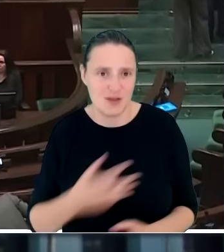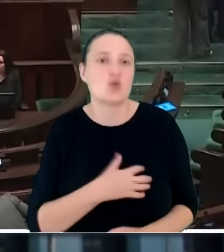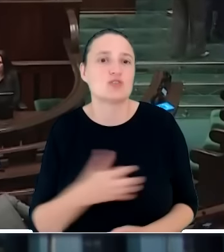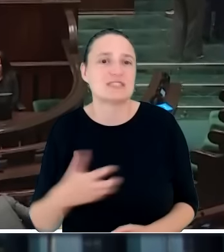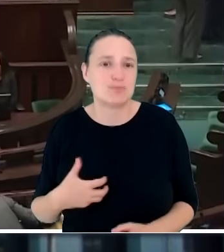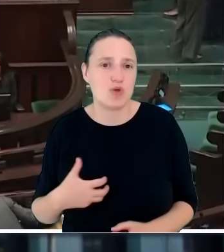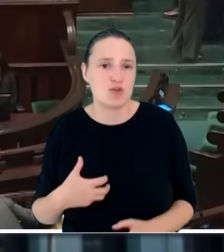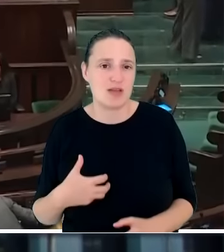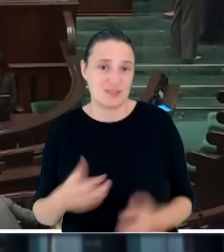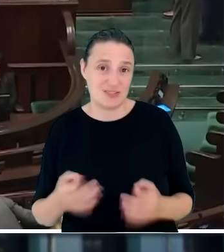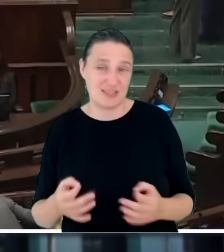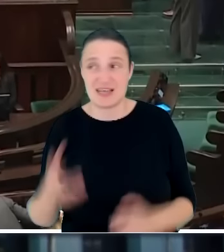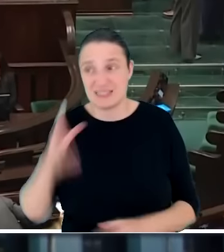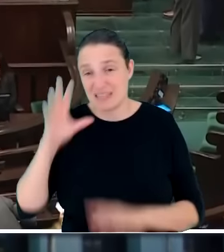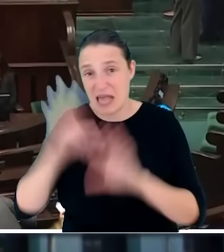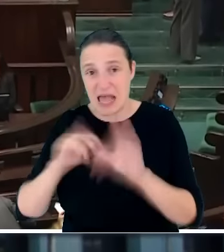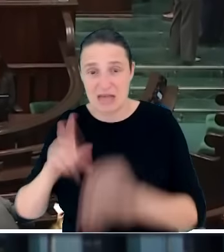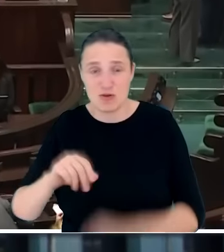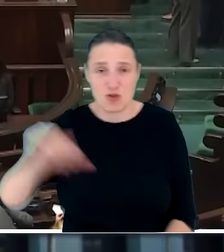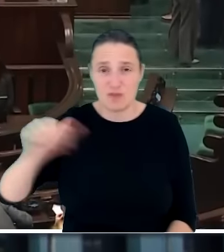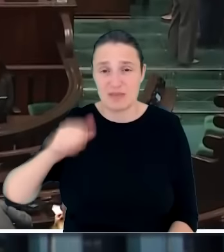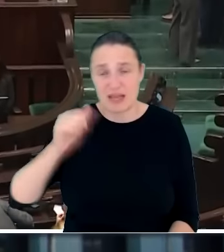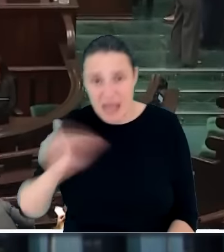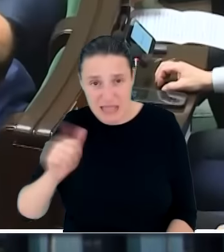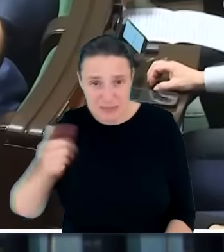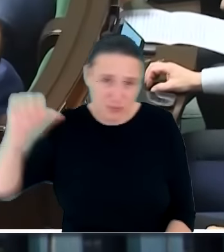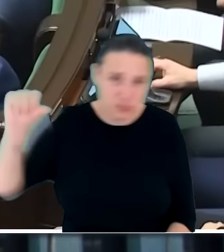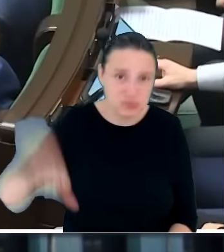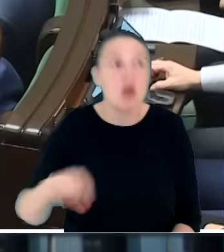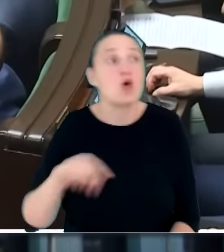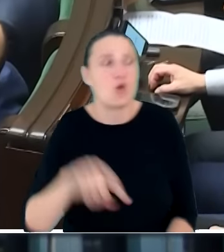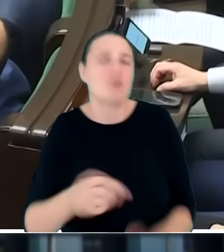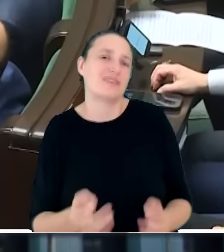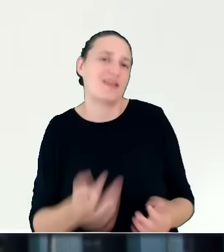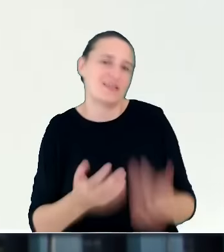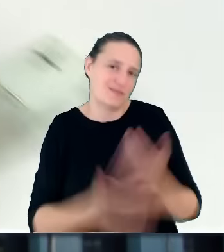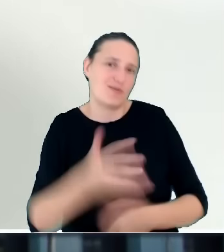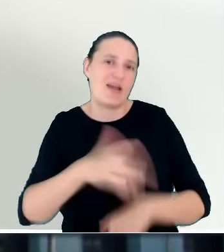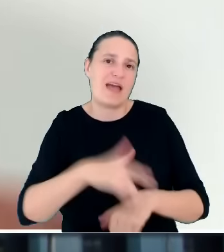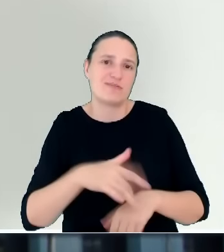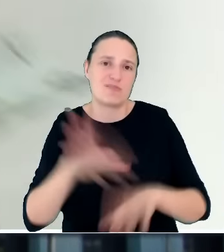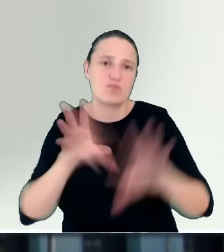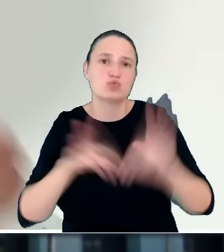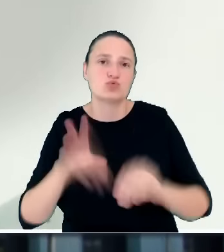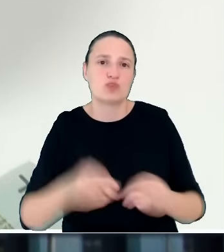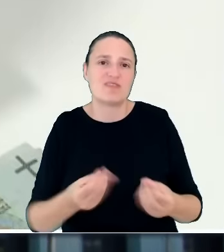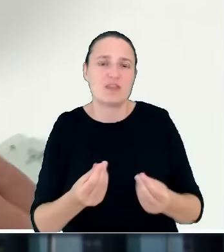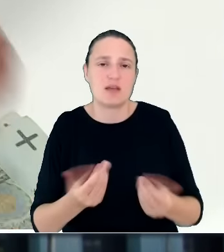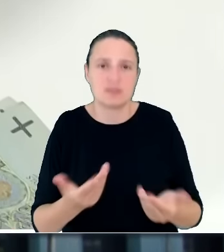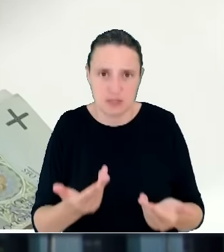dyletanci ekonomiczni, to tak niestety kończy się majstrowanie przy tak poważnej sprawie jak finanse